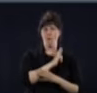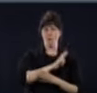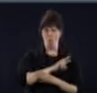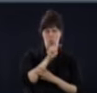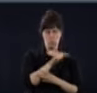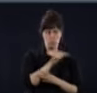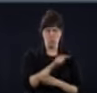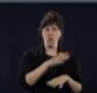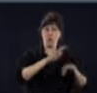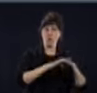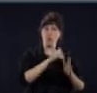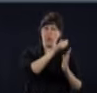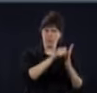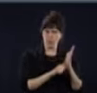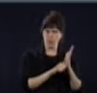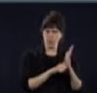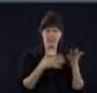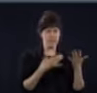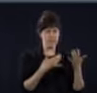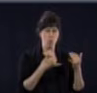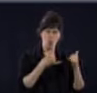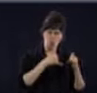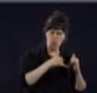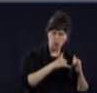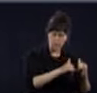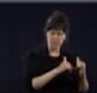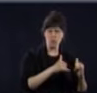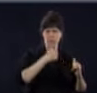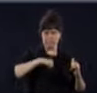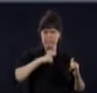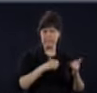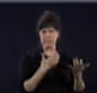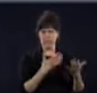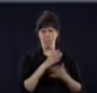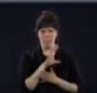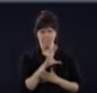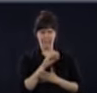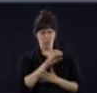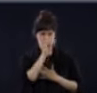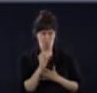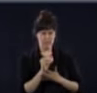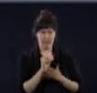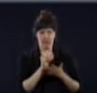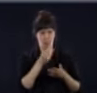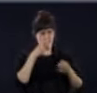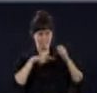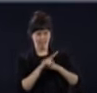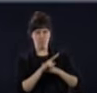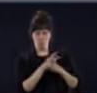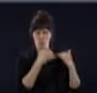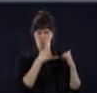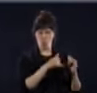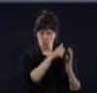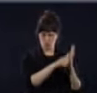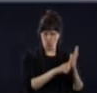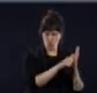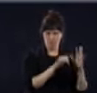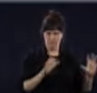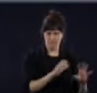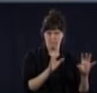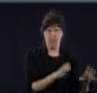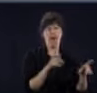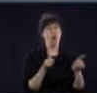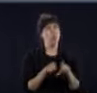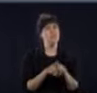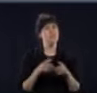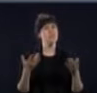niveau de la chirurgie. On a dit qu'on augmenterait à 50 % le volume. On va trouver d'autres avenues. Mais aussi, ce qu'on va faire, c'est qu'il y a des